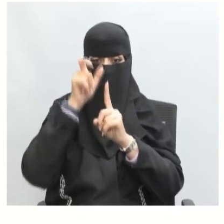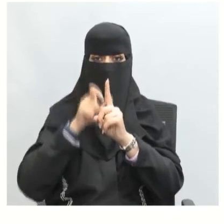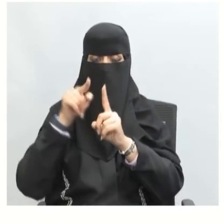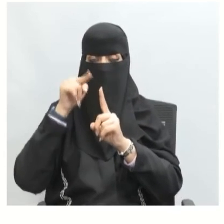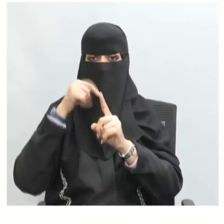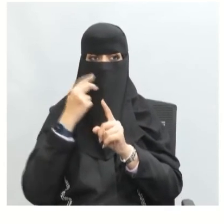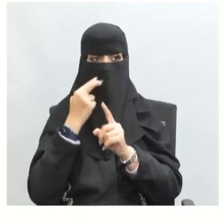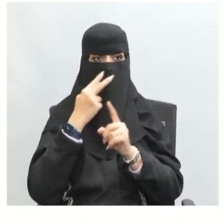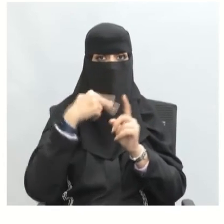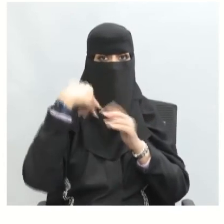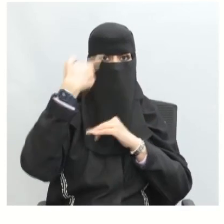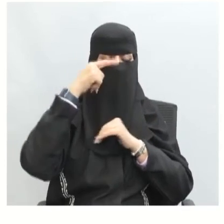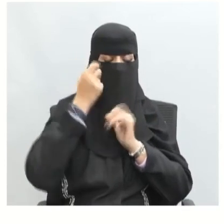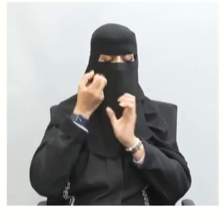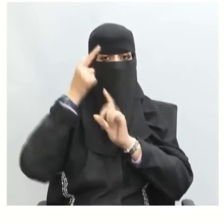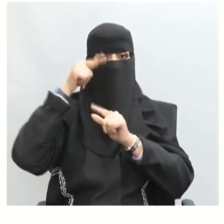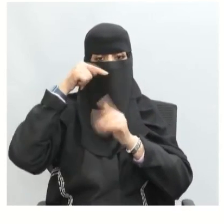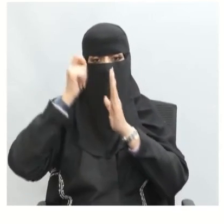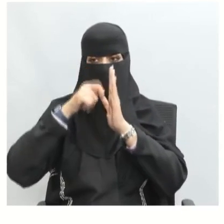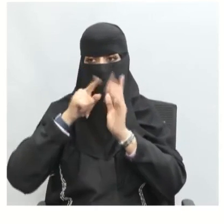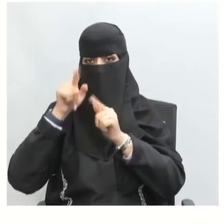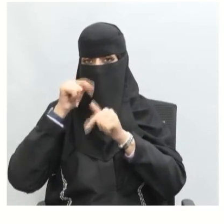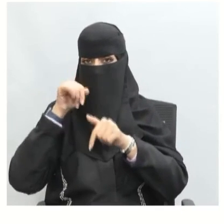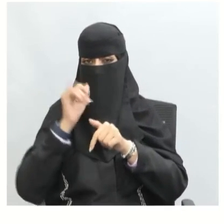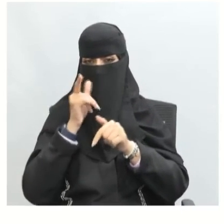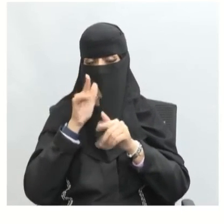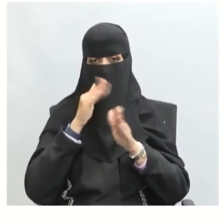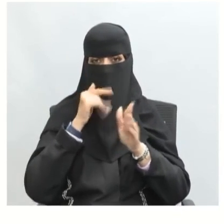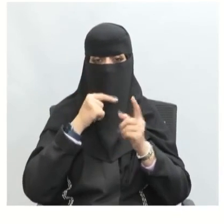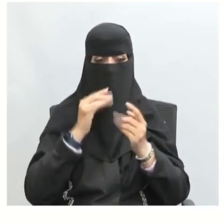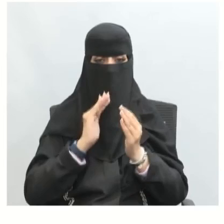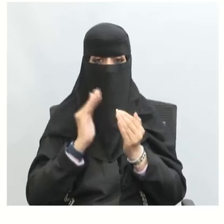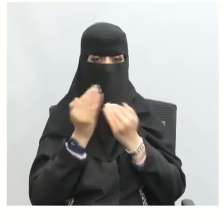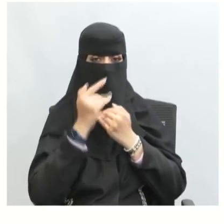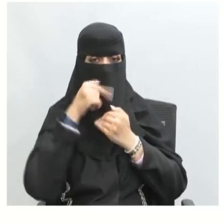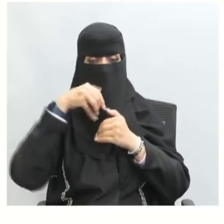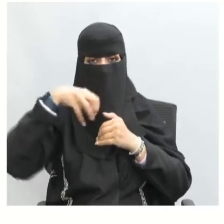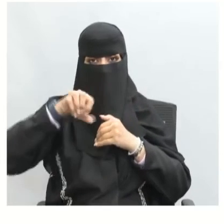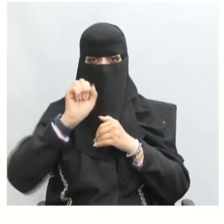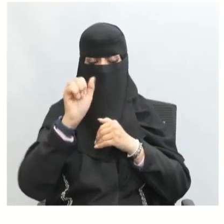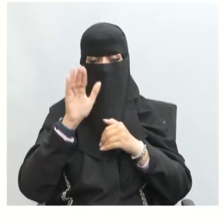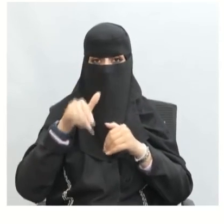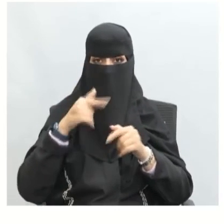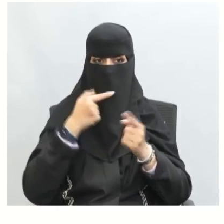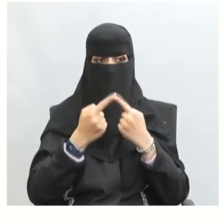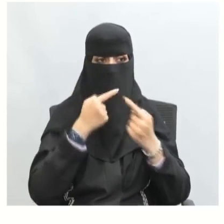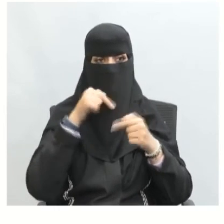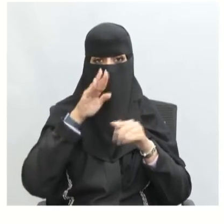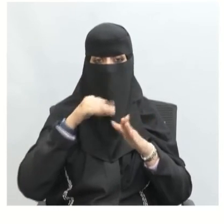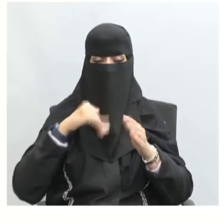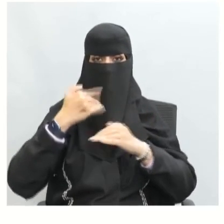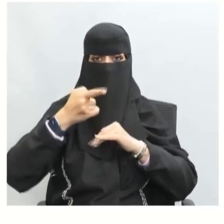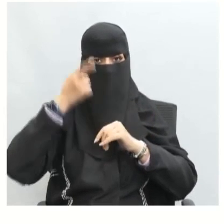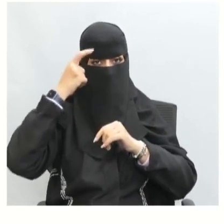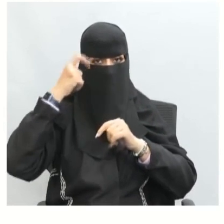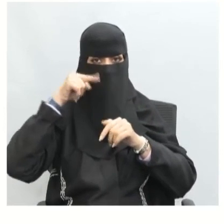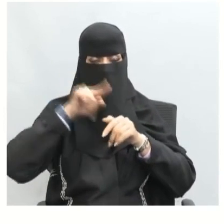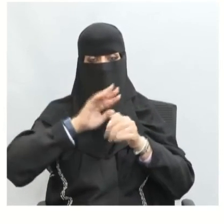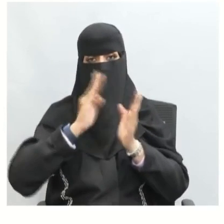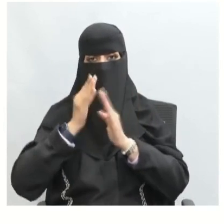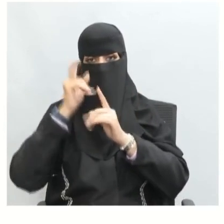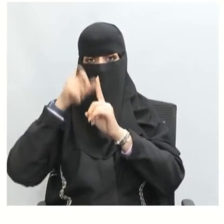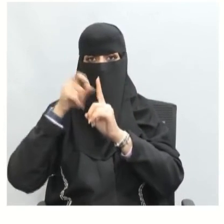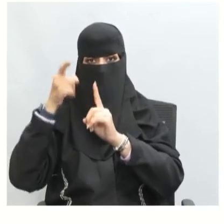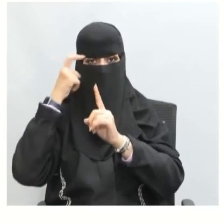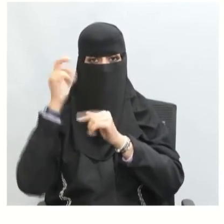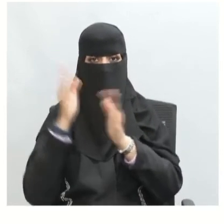نظرته ووعيه وحكمه من زاويته المعينة فالحوار يجعلنا نفهم آراء المآخرين